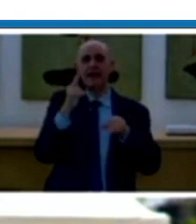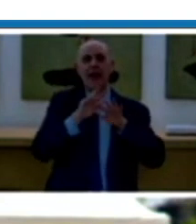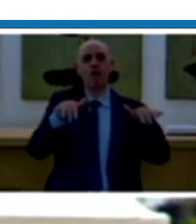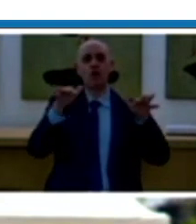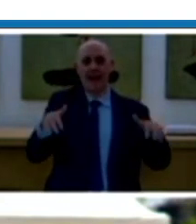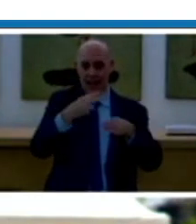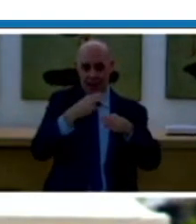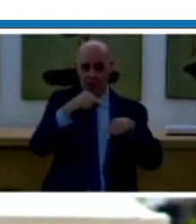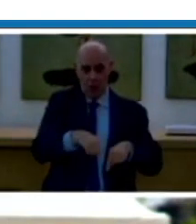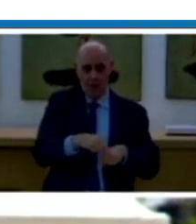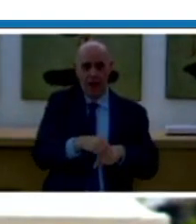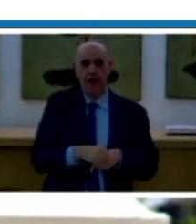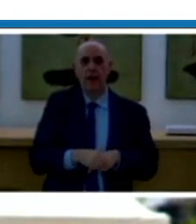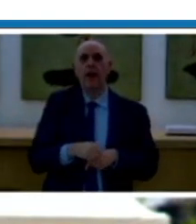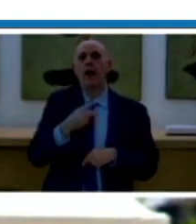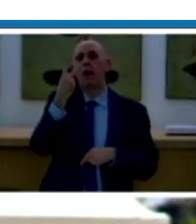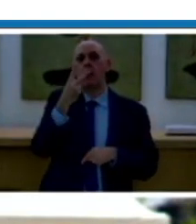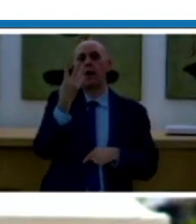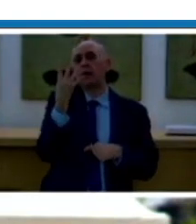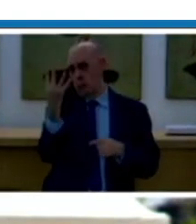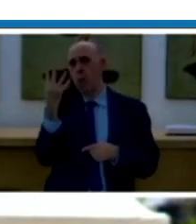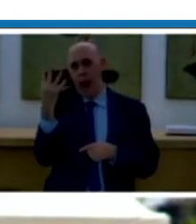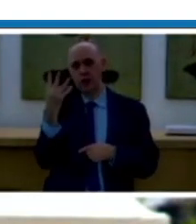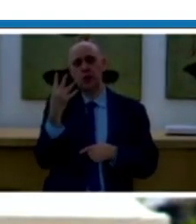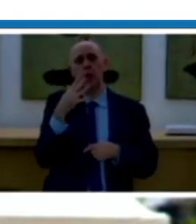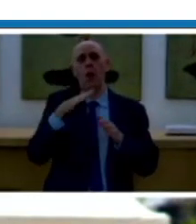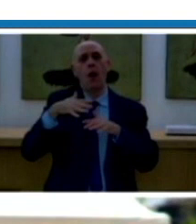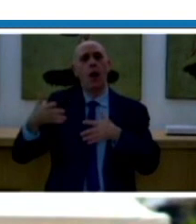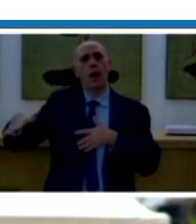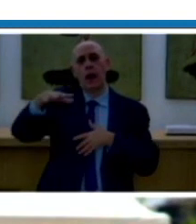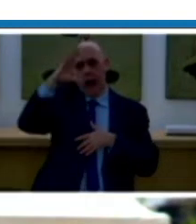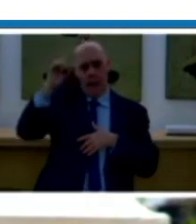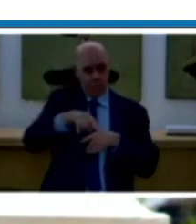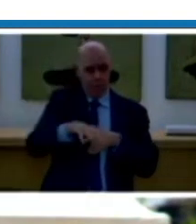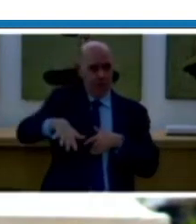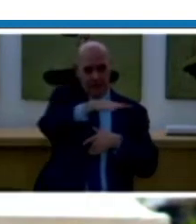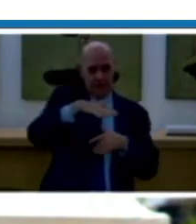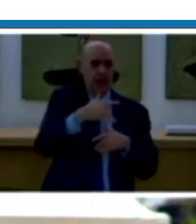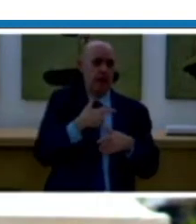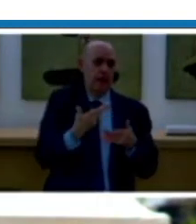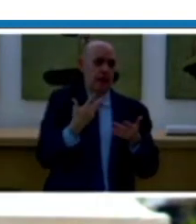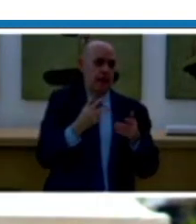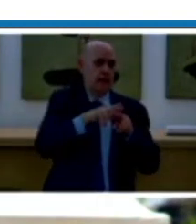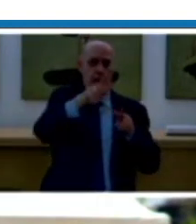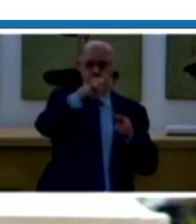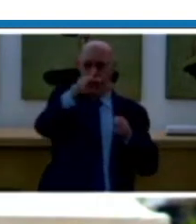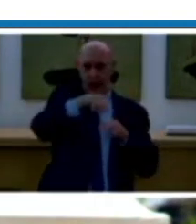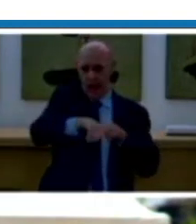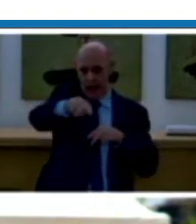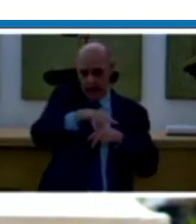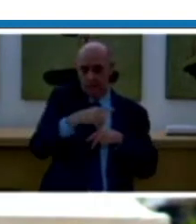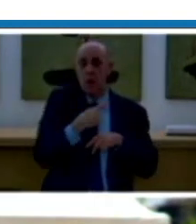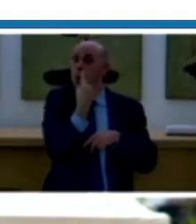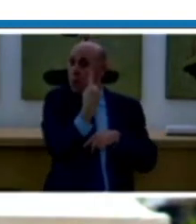Roma, uno dei quattro campus nazionali che abbiamo organizzato da quest'anno che sono l'ennesima risposta o